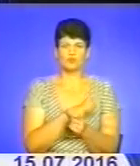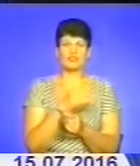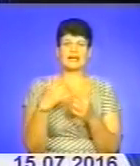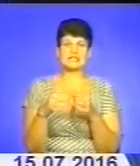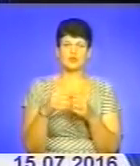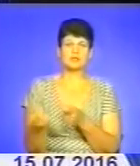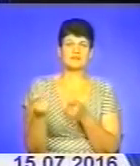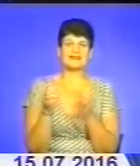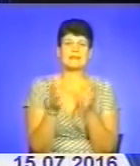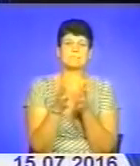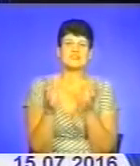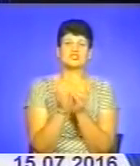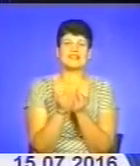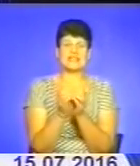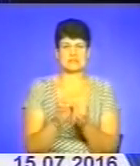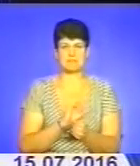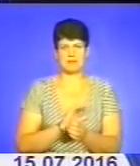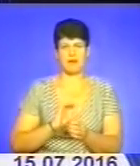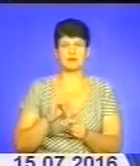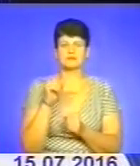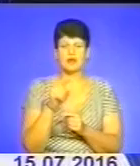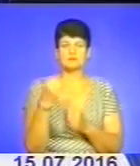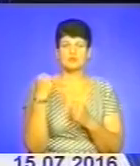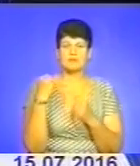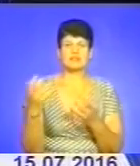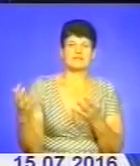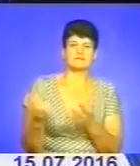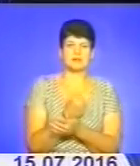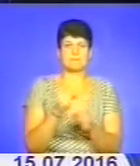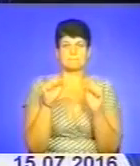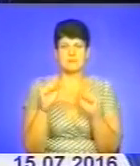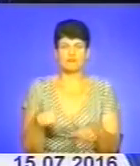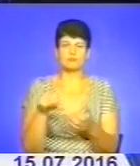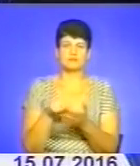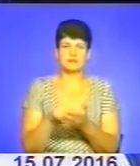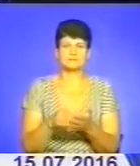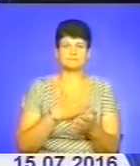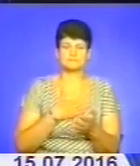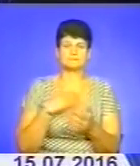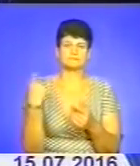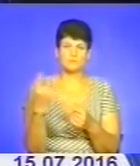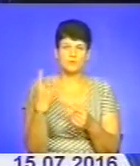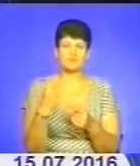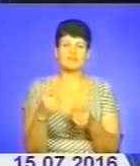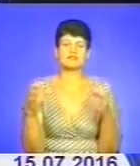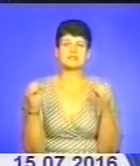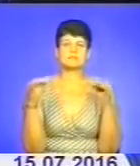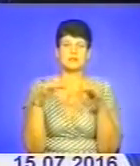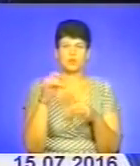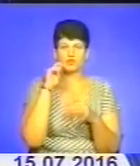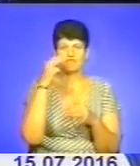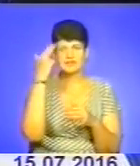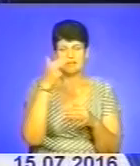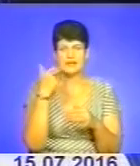провезли більше десяти медалей. Так, спортсмени вибороли право представити наш край у складі збірної України в Туріні, в Італії, на